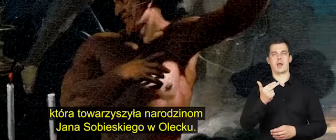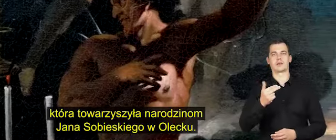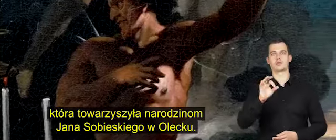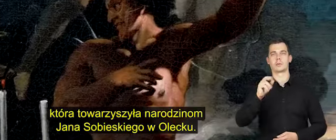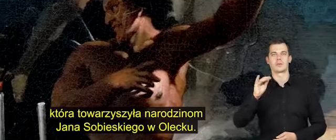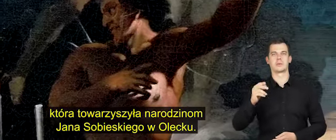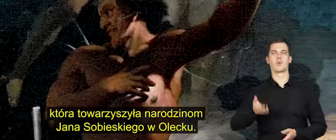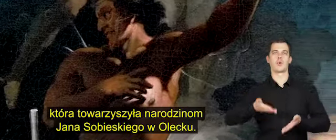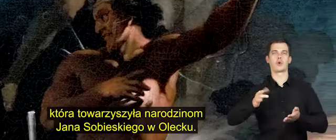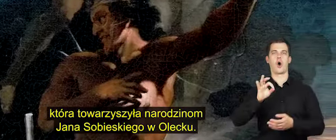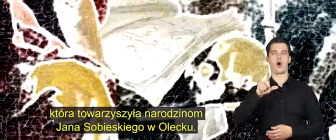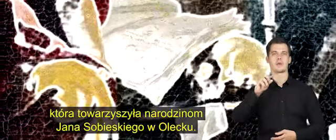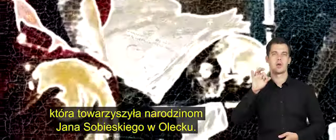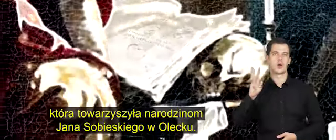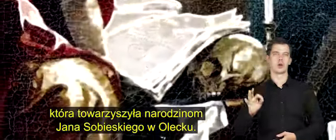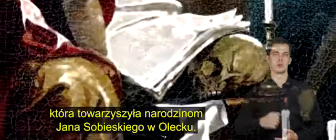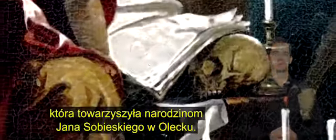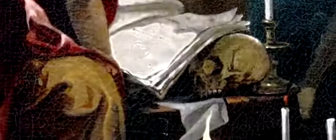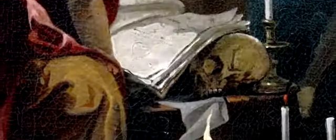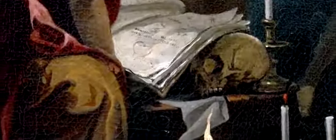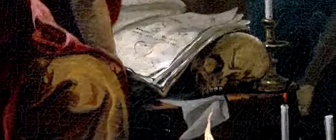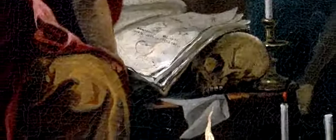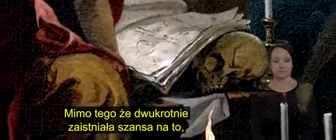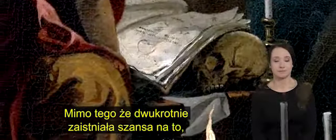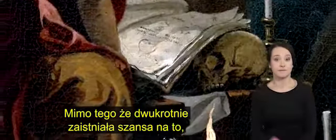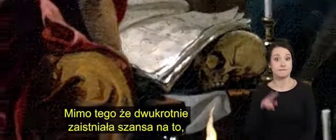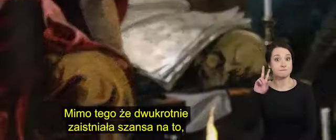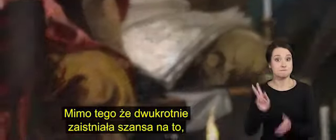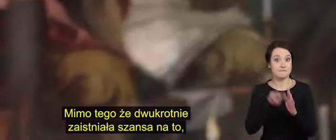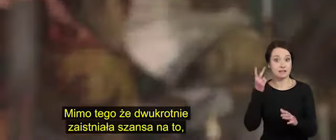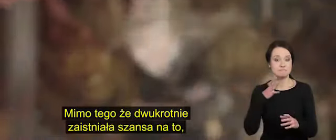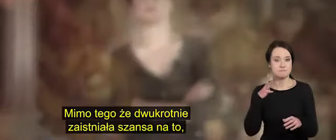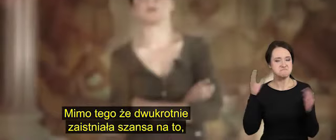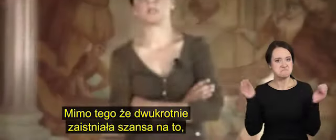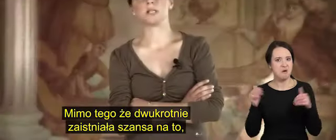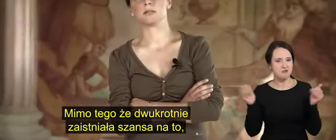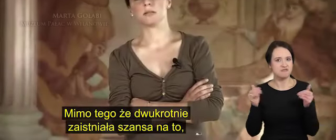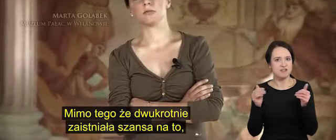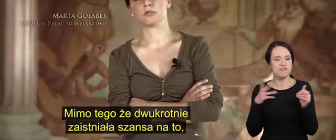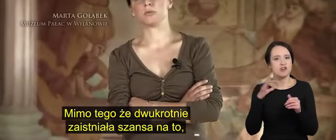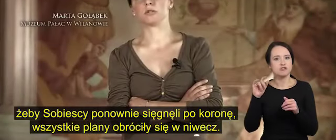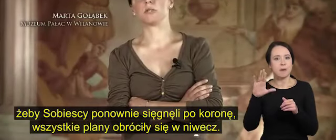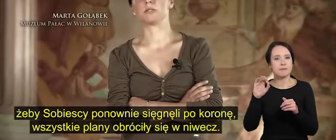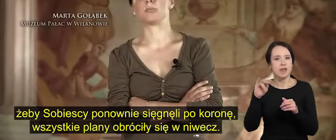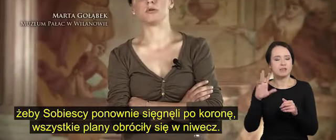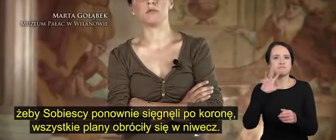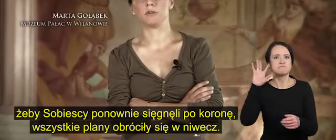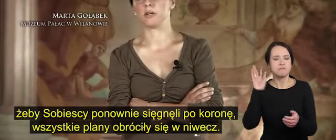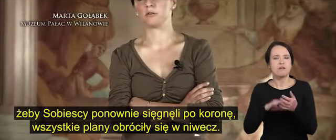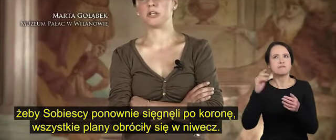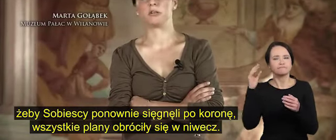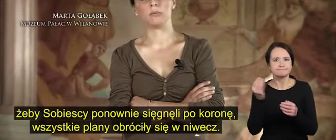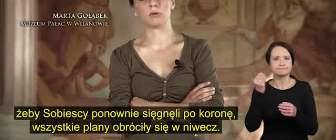towarzyszyła narodzinom Jana Sobieskiego w Olesku. Mimo tego, że dwukrotnie zaistniała szansa na to, żeby Sobiescy